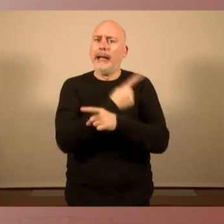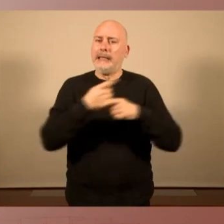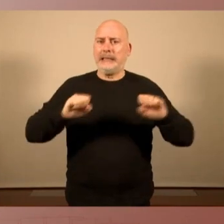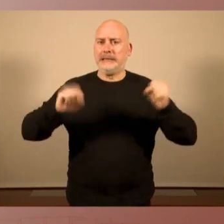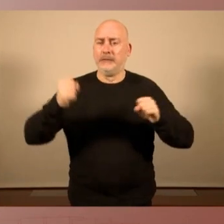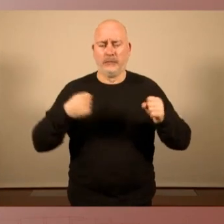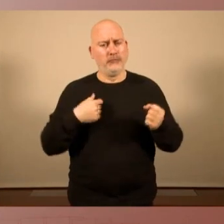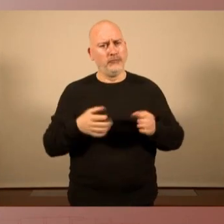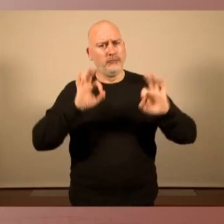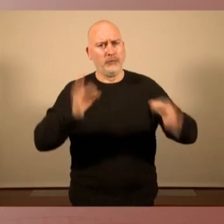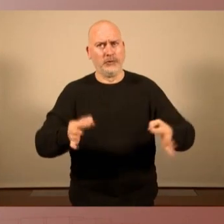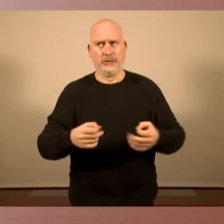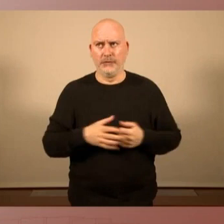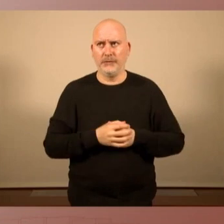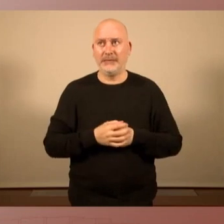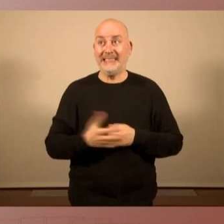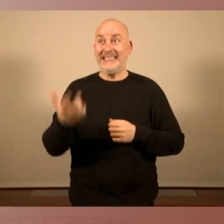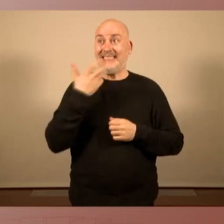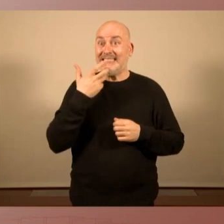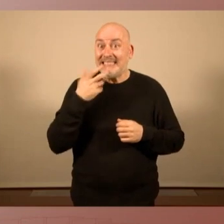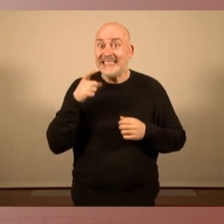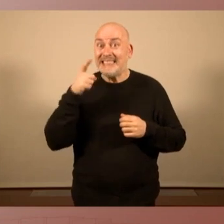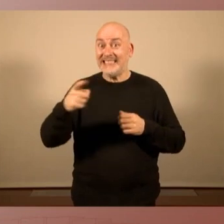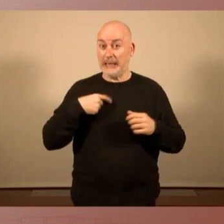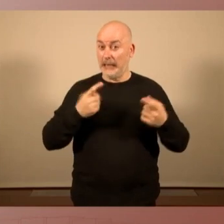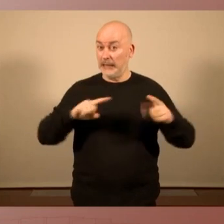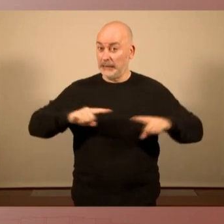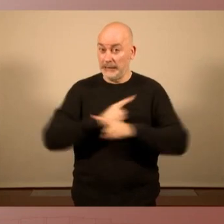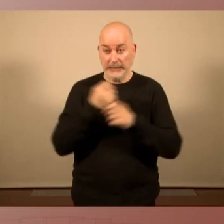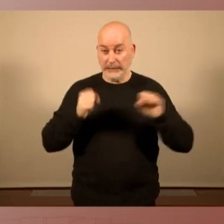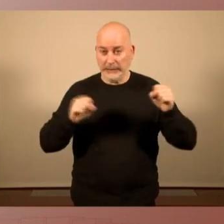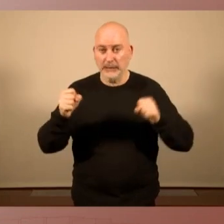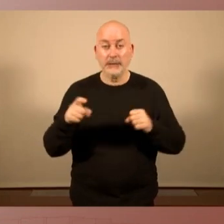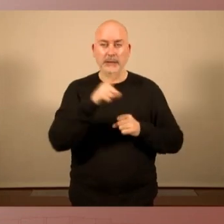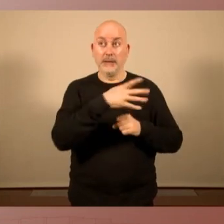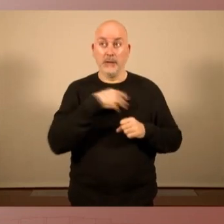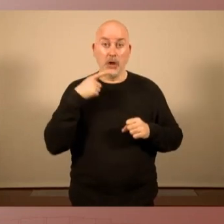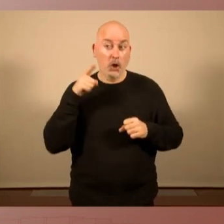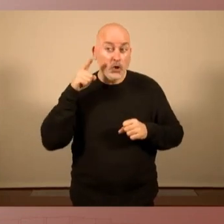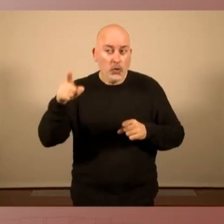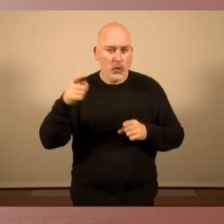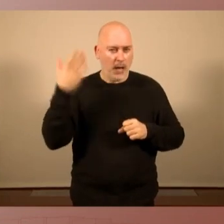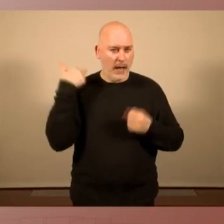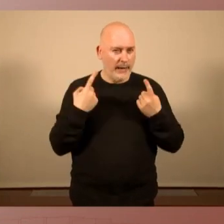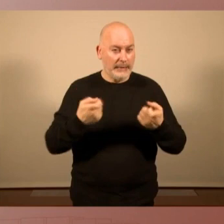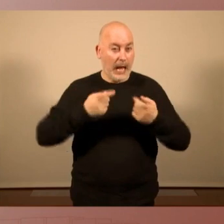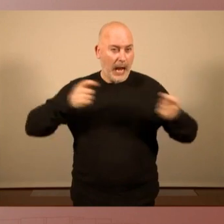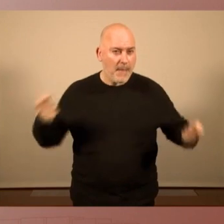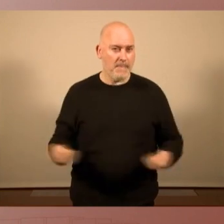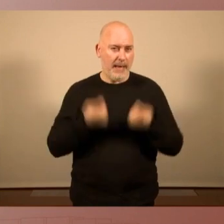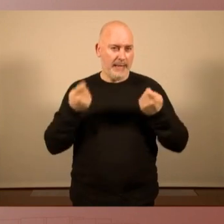Fa així, fa com que tremola. Si no estiguessin nerviosos, no haurien tingut la necessitat d'orquestrar tota una campanya demagògica, de